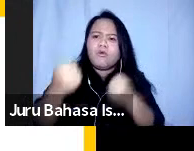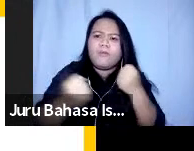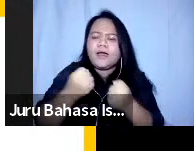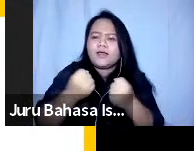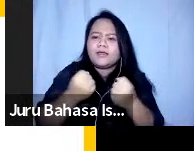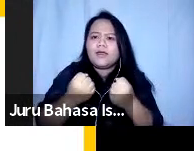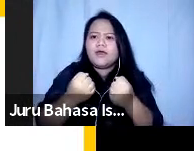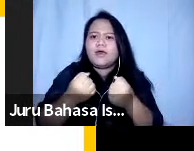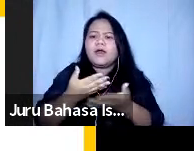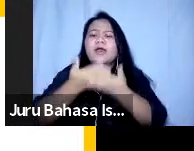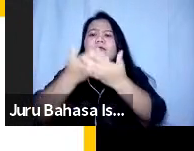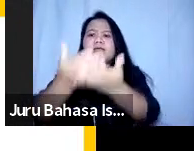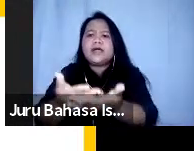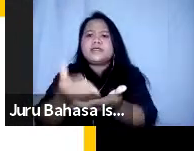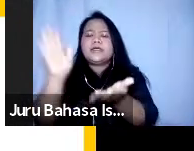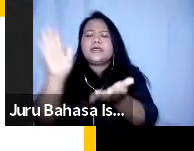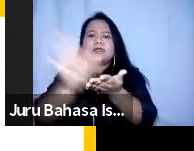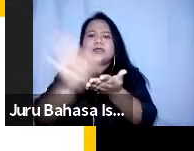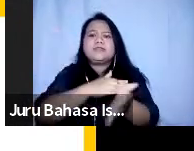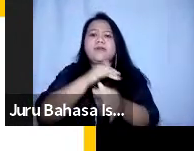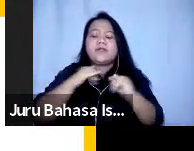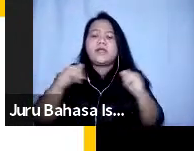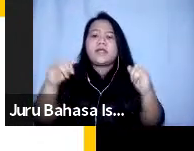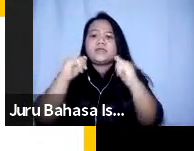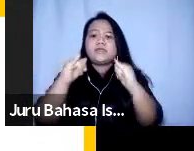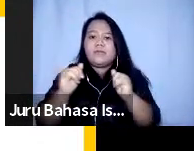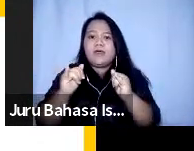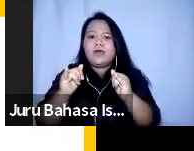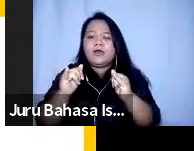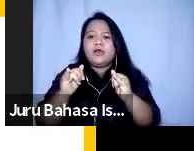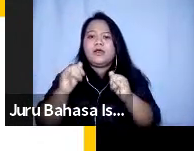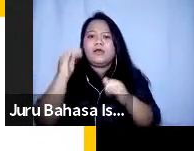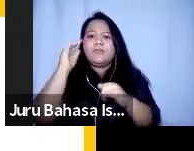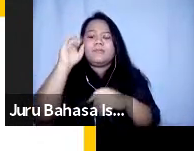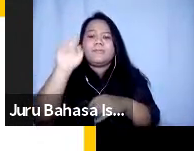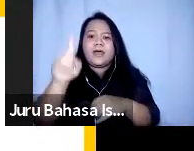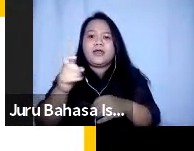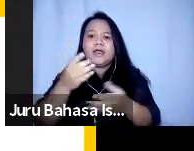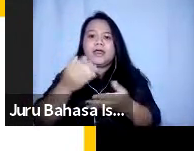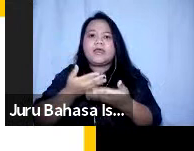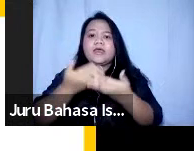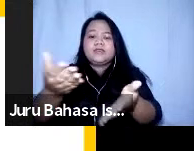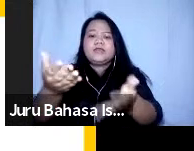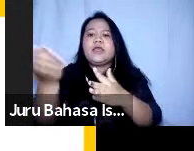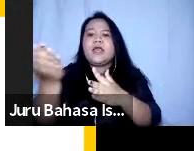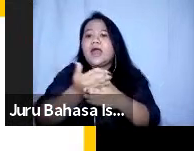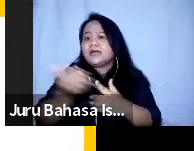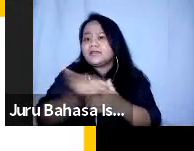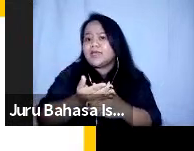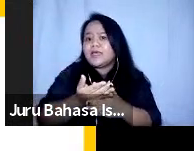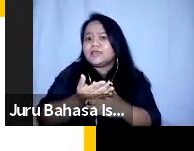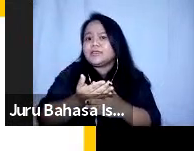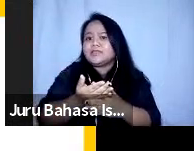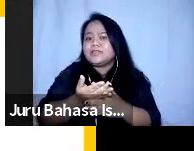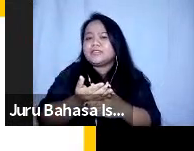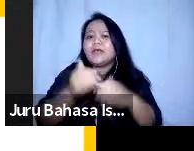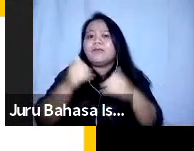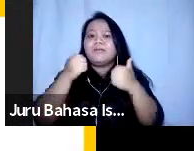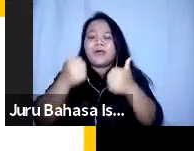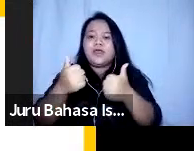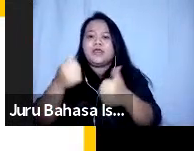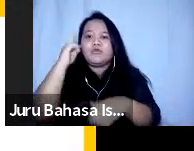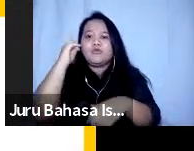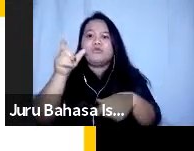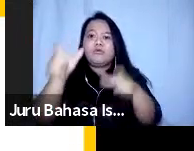memberikan kesempatan yang setara tentunya melalui pemberian akses yang layak bagi setiap orang